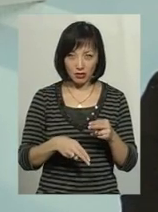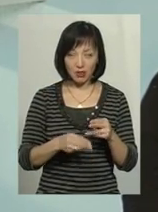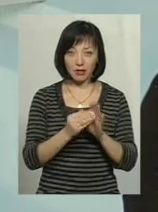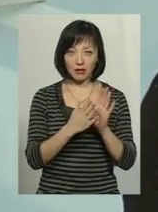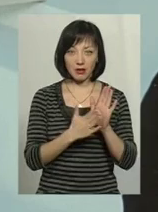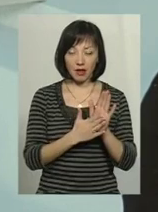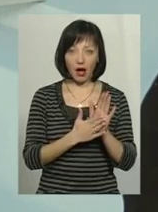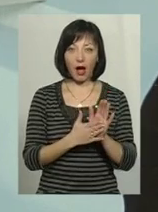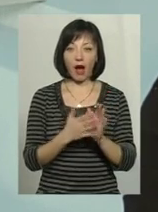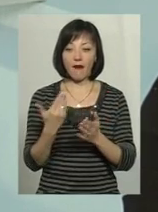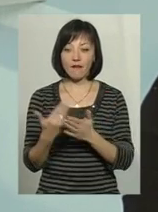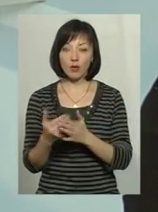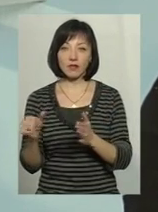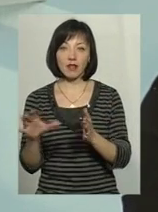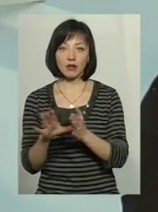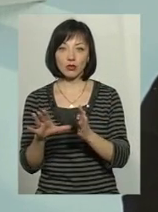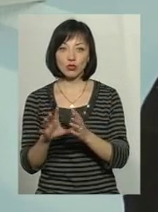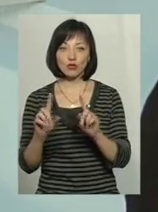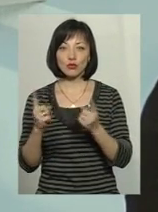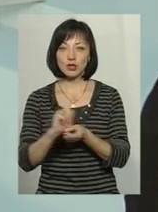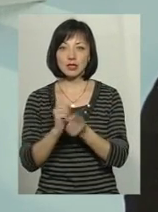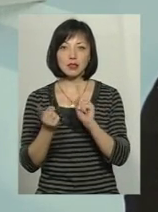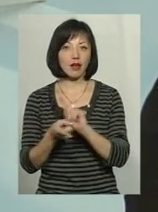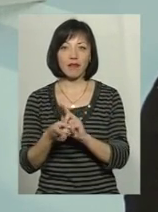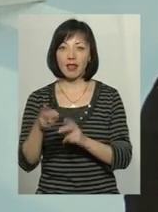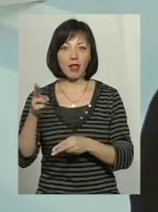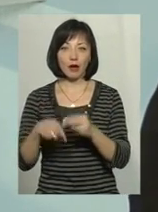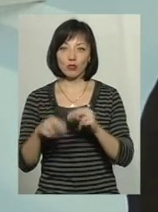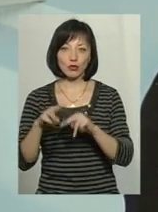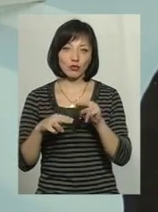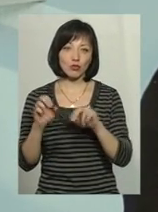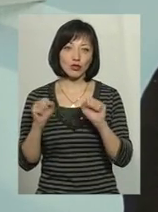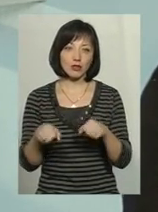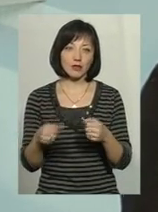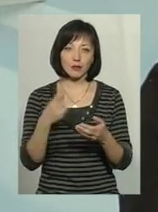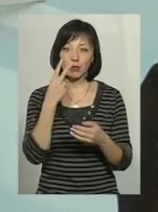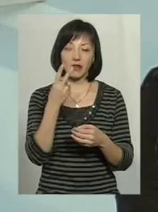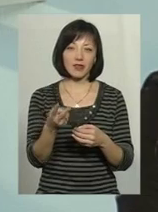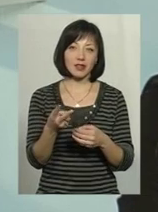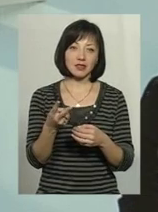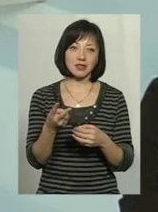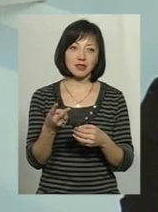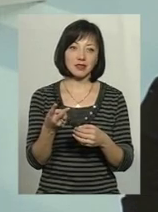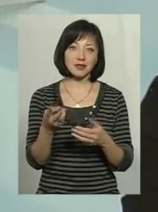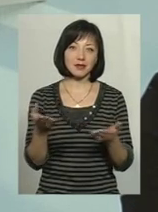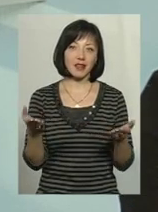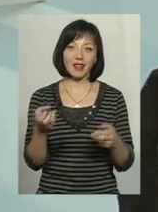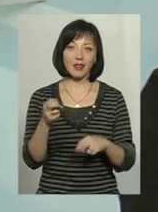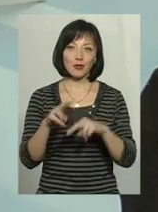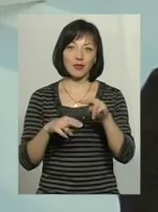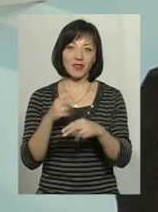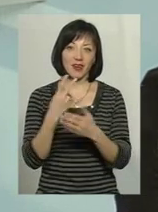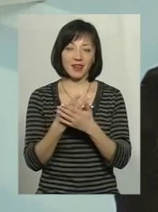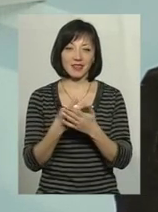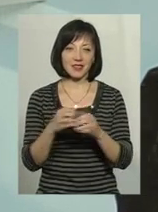паперовій, а от в електронній він чомусь став ще недобудованим. Я не знаю, можливо, подивилися на нього, і він якось недобудованим